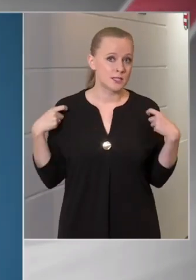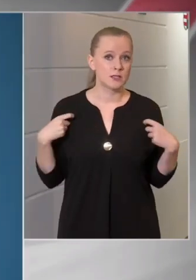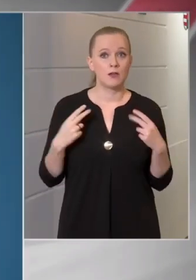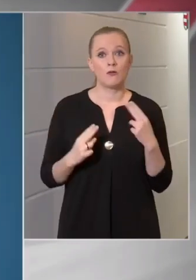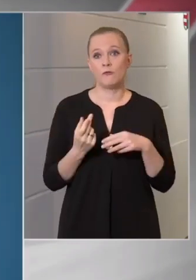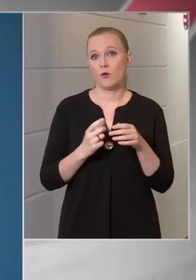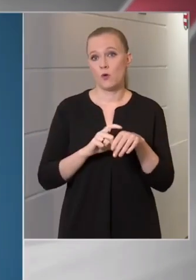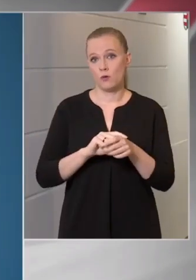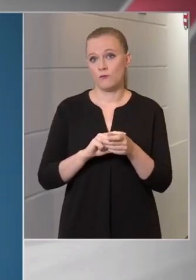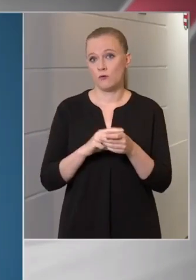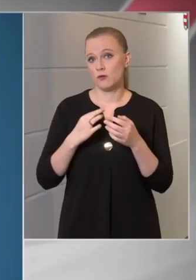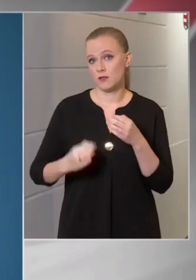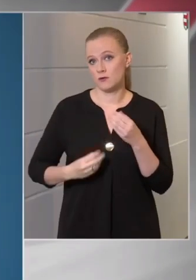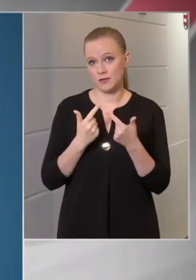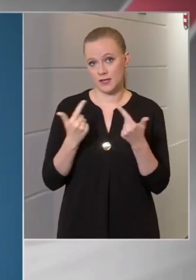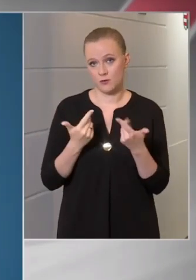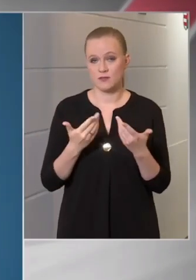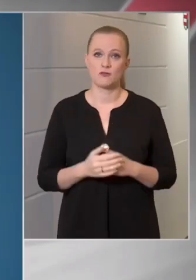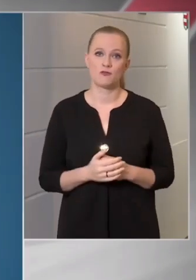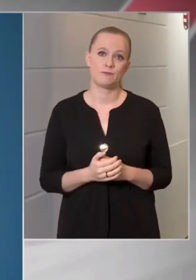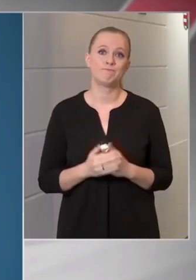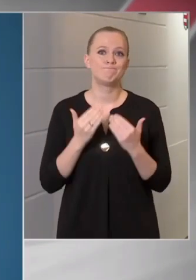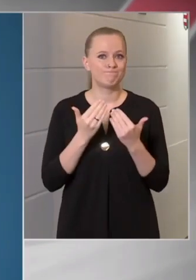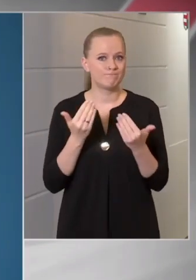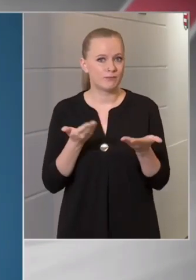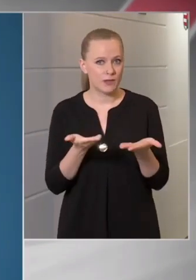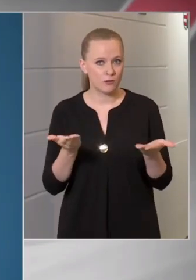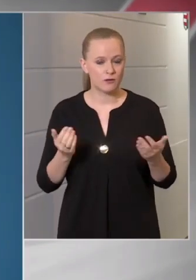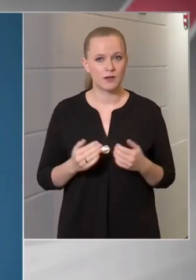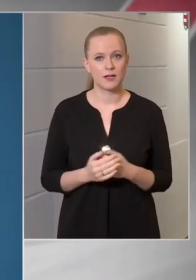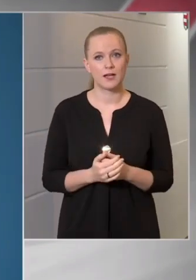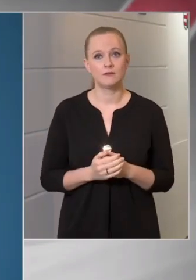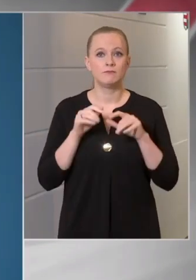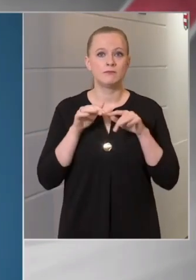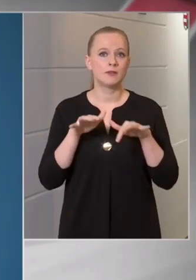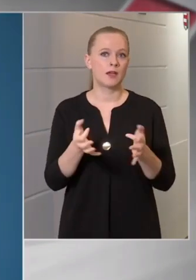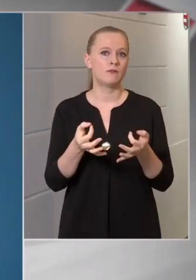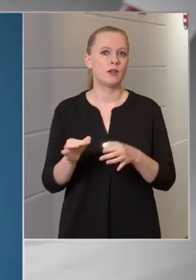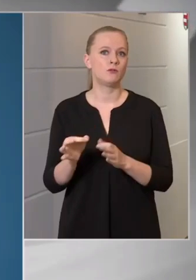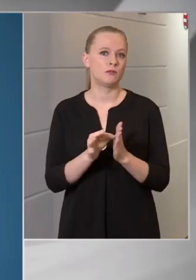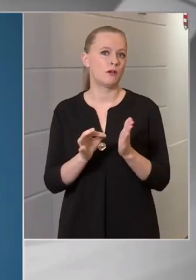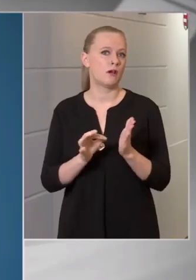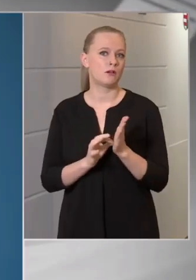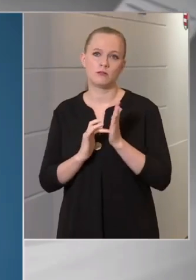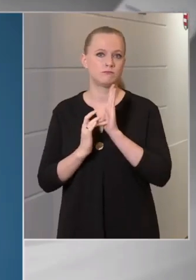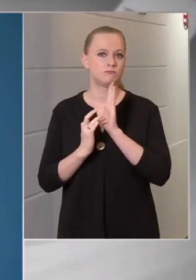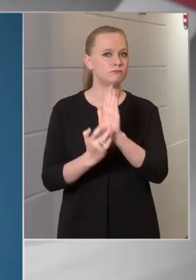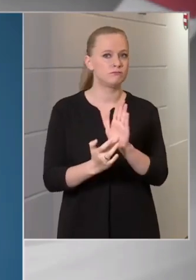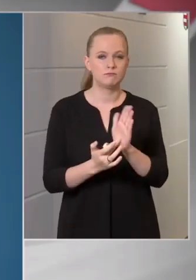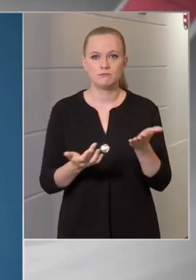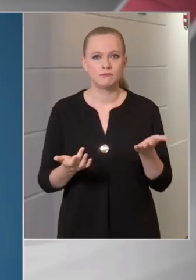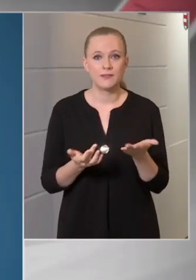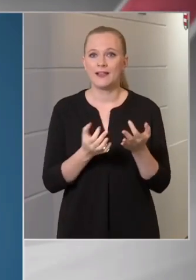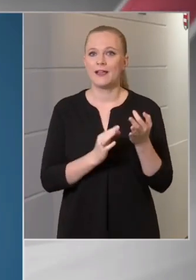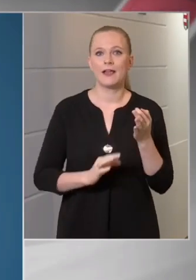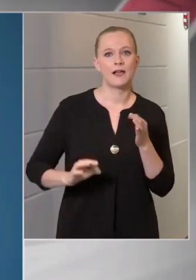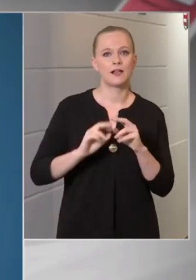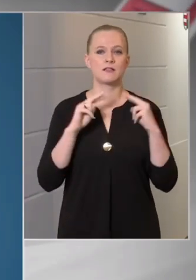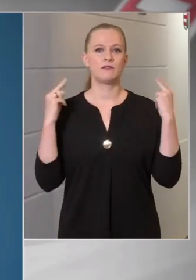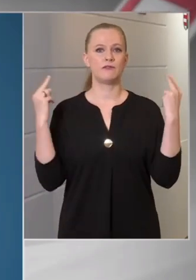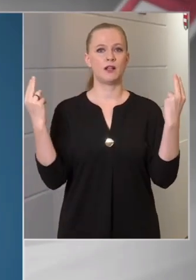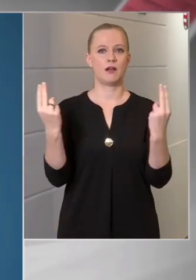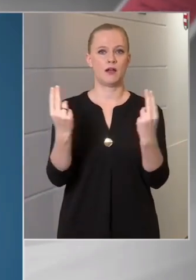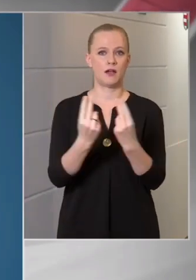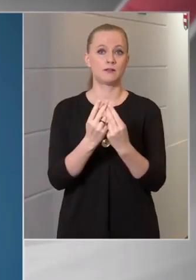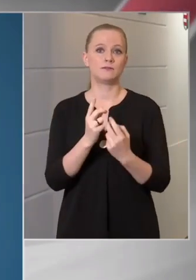Köszöntöm Önöket! A járványügyi adatok arról tanúskodnak, hogy az egész világon,